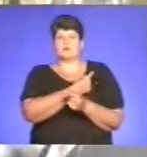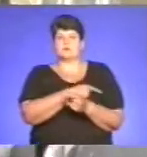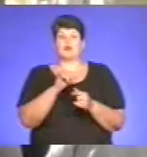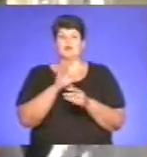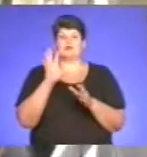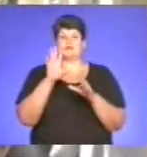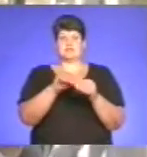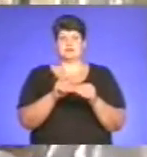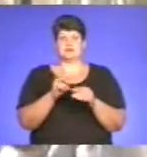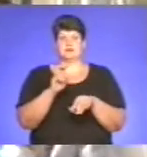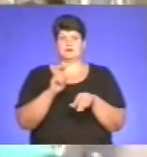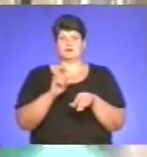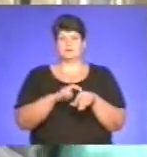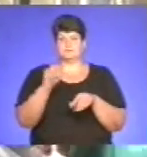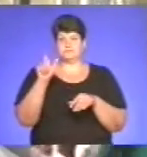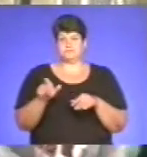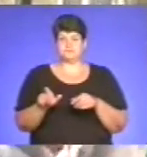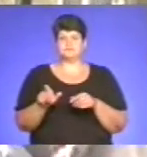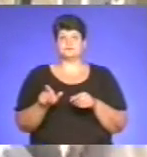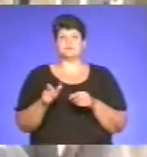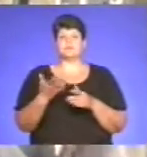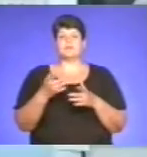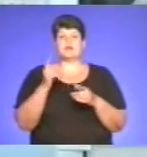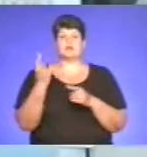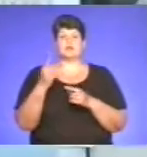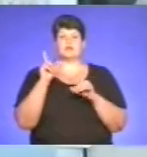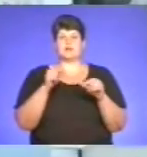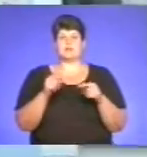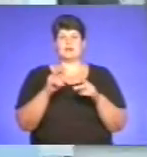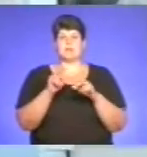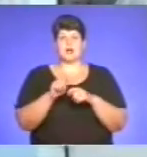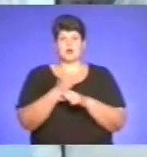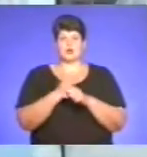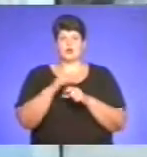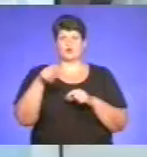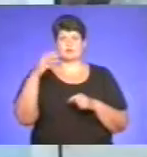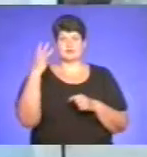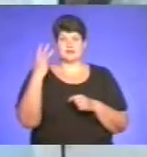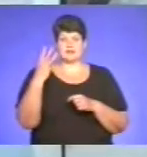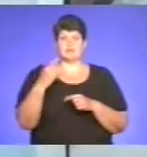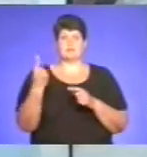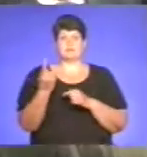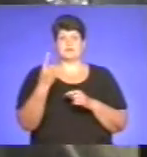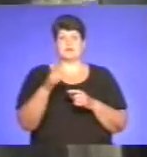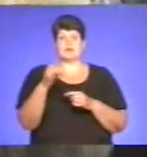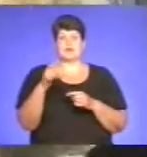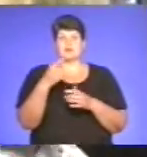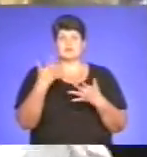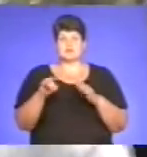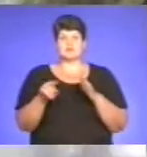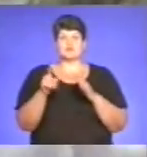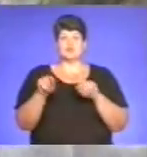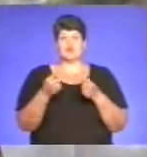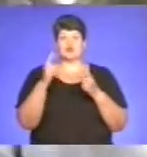Далі віце-прем'єр вирушив до амбулаторії Центру первинної медико-санітарної допомоги номер 3. В пілотних регіонах вже створено 167